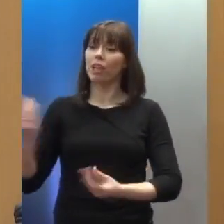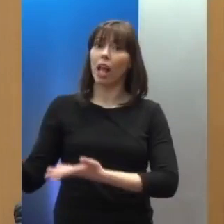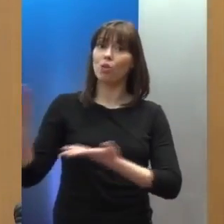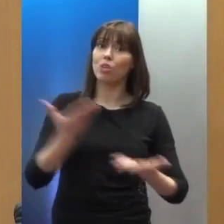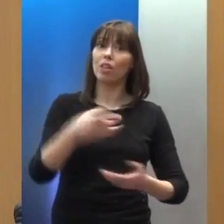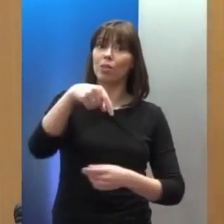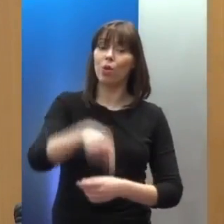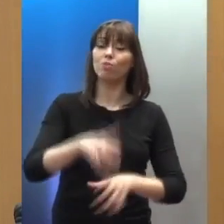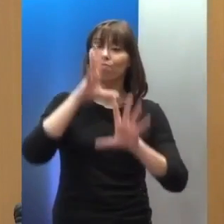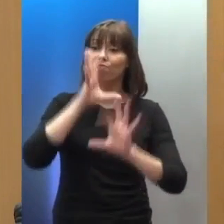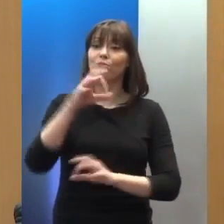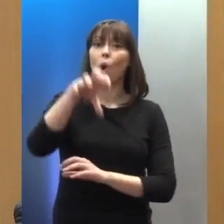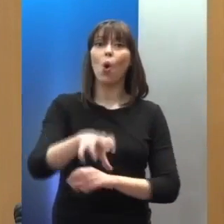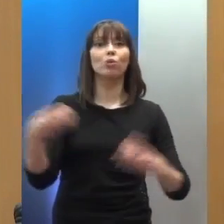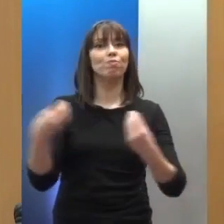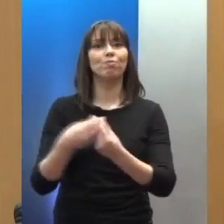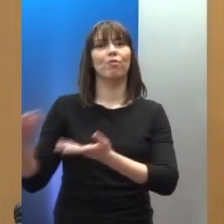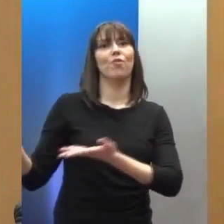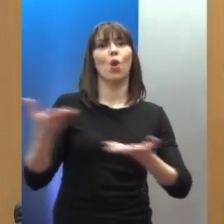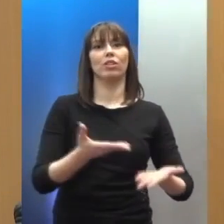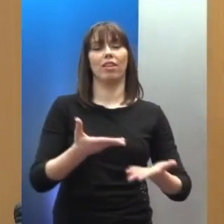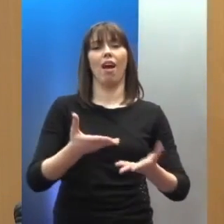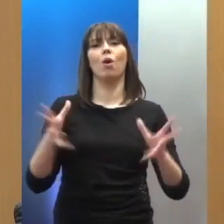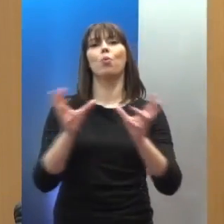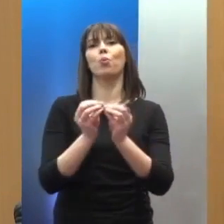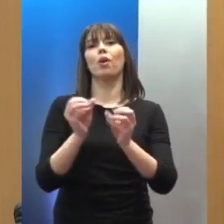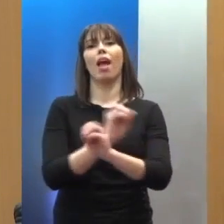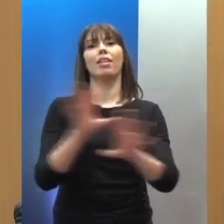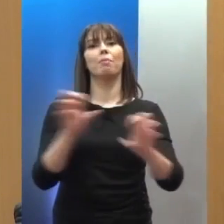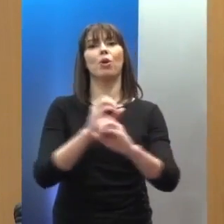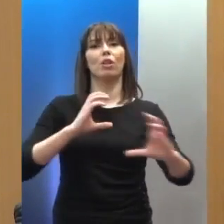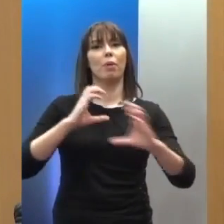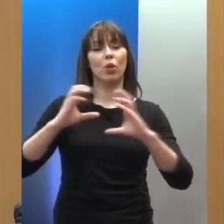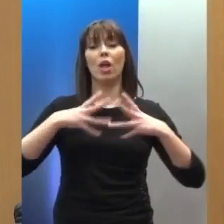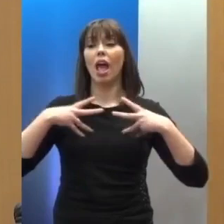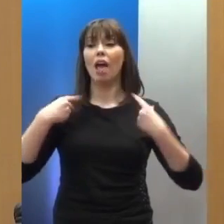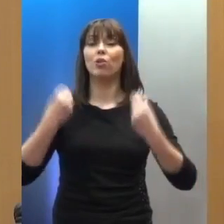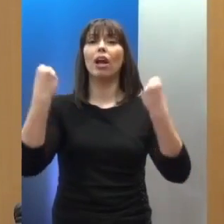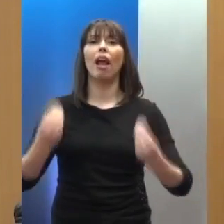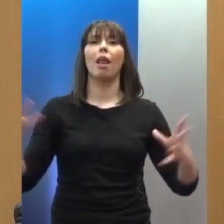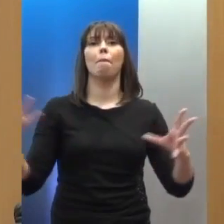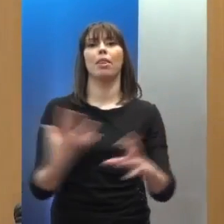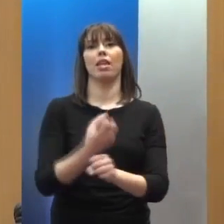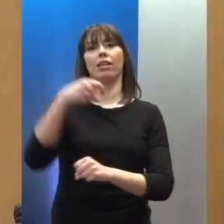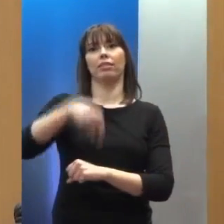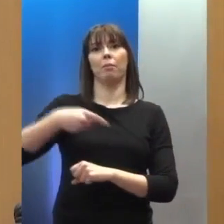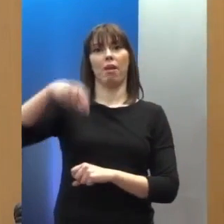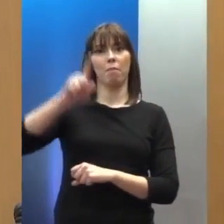Γενικής Γραμματείας Ενημέρωσης και Επικοινωνίας και σας μεταφέρω τις ευχές τους για καλή επιτυχία στις εργασίες της ημερίδας.